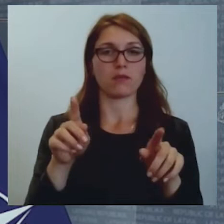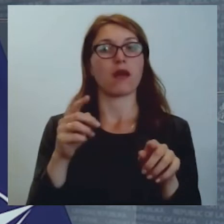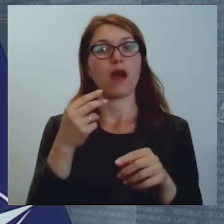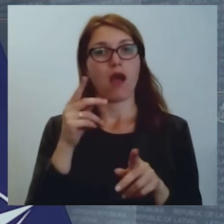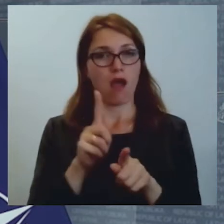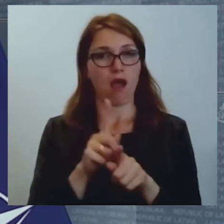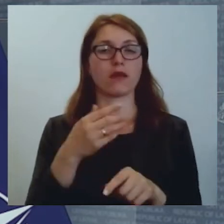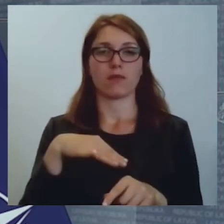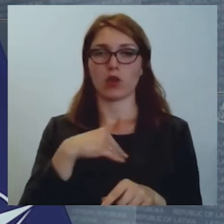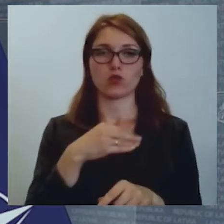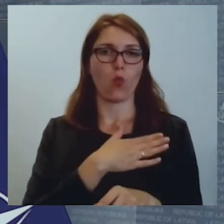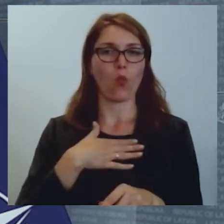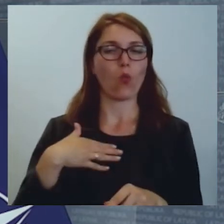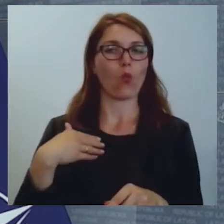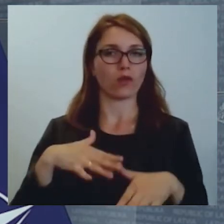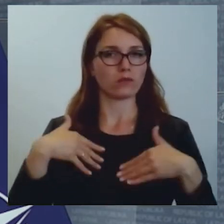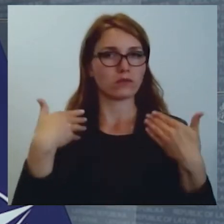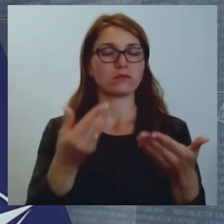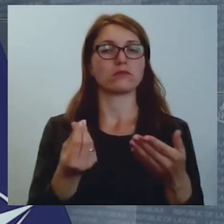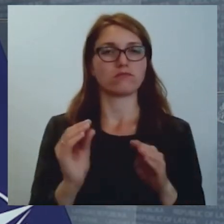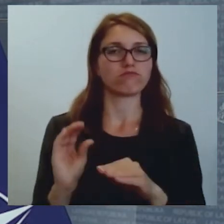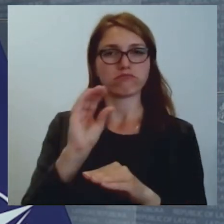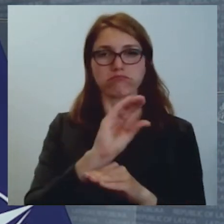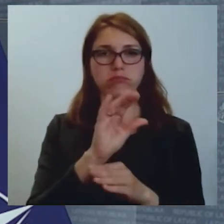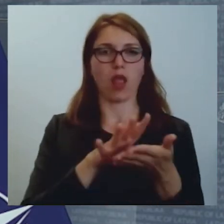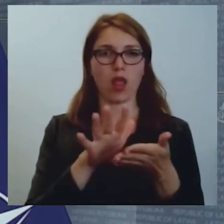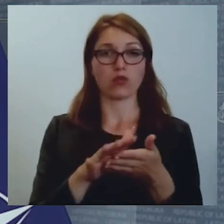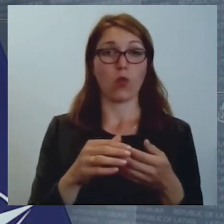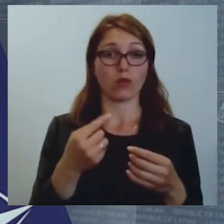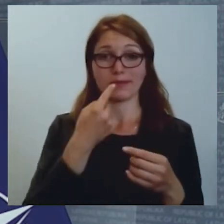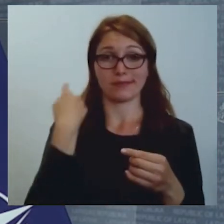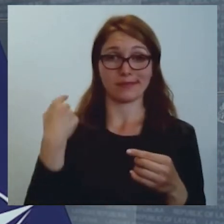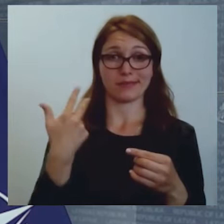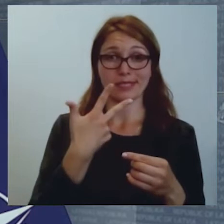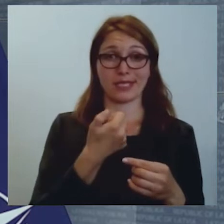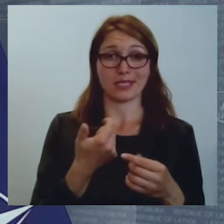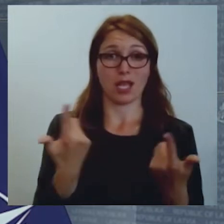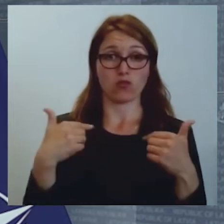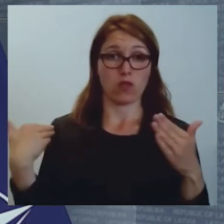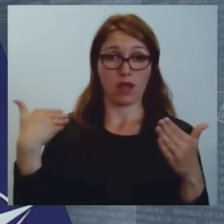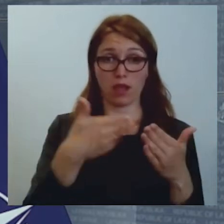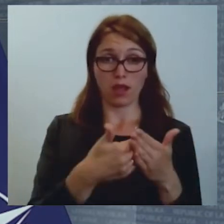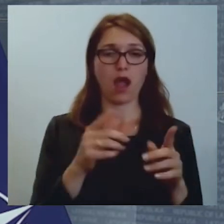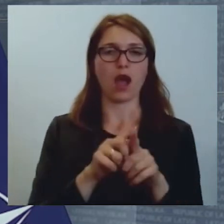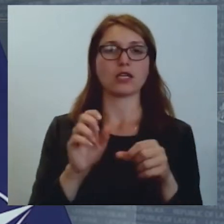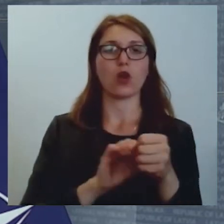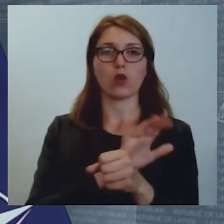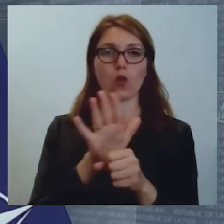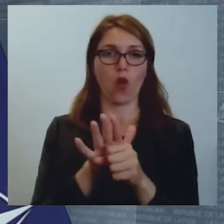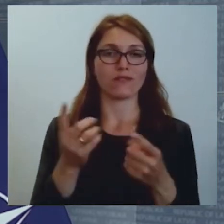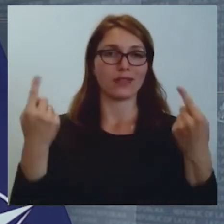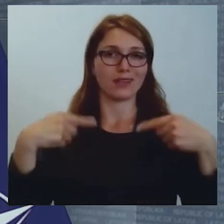ļoti dāsni pielietojuši šajos trijos gados. Un Covid krīze parādīja, ka